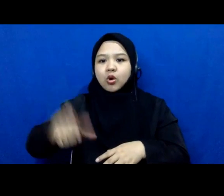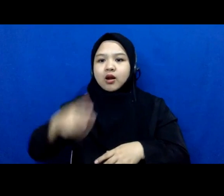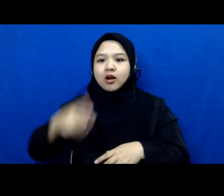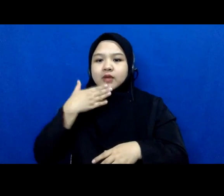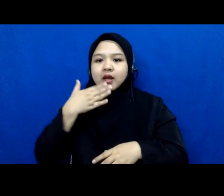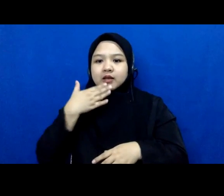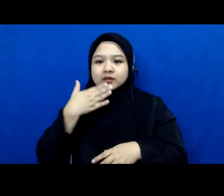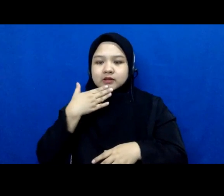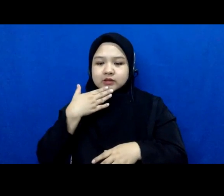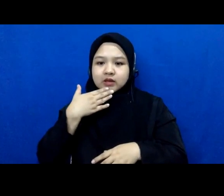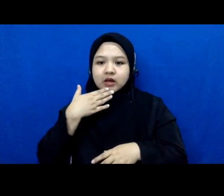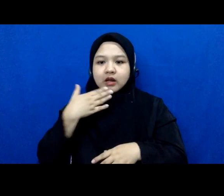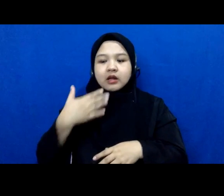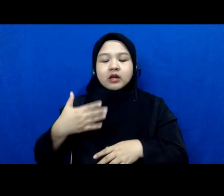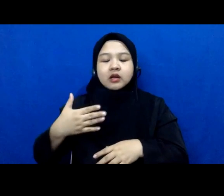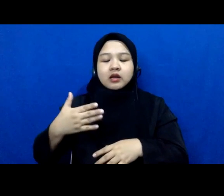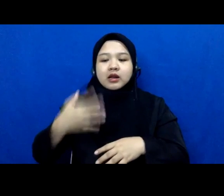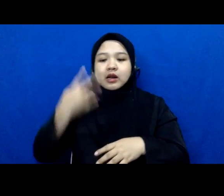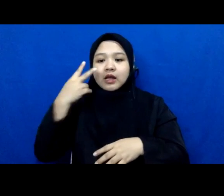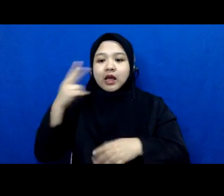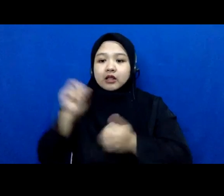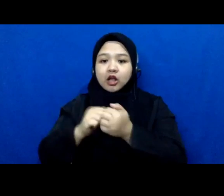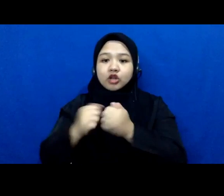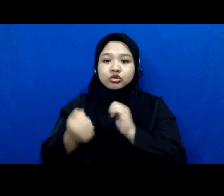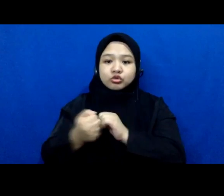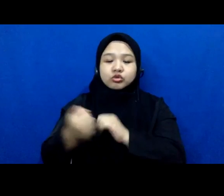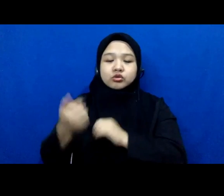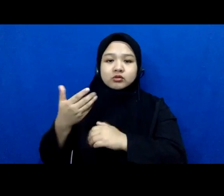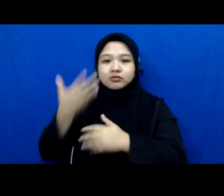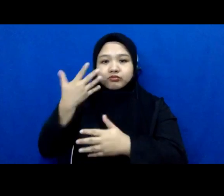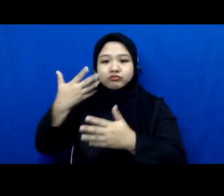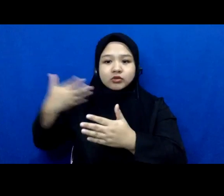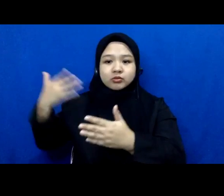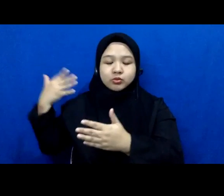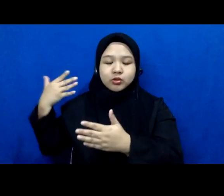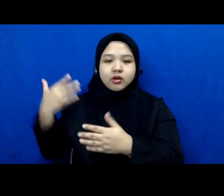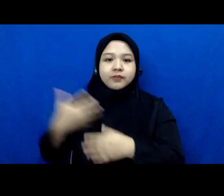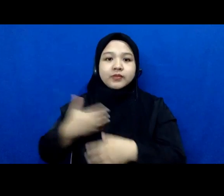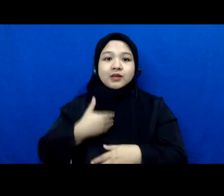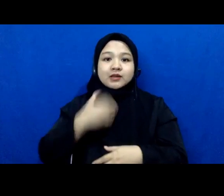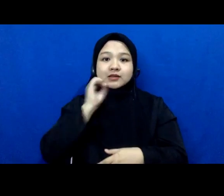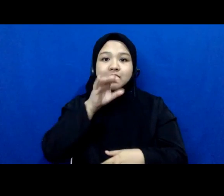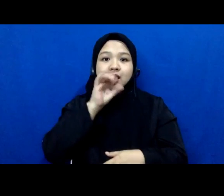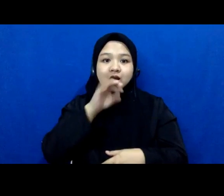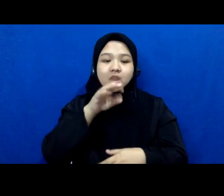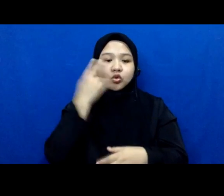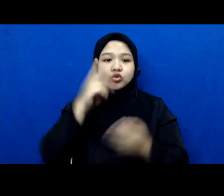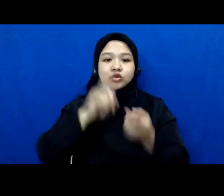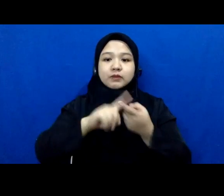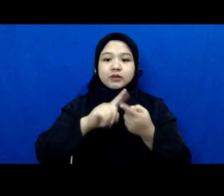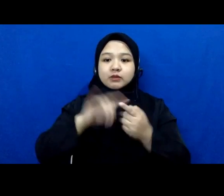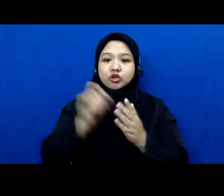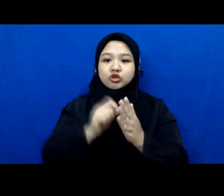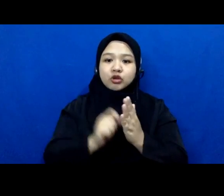lihat dari tren kasus belakangan nah saran saya adalah buat teman-teman jurnalis